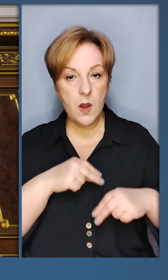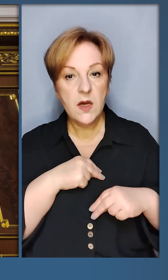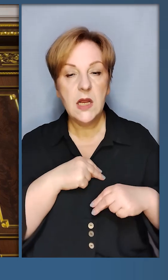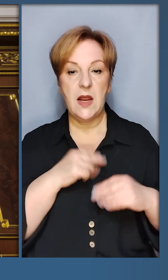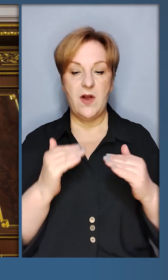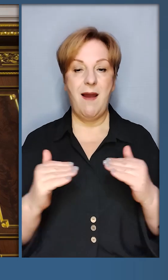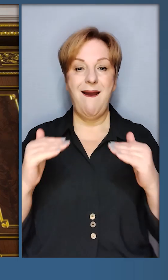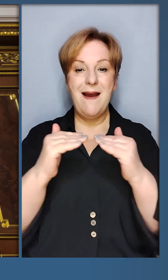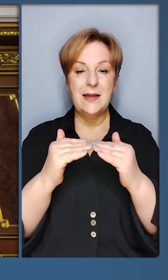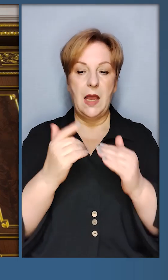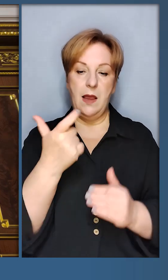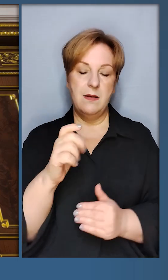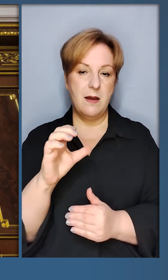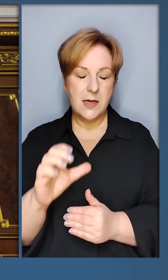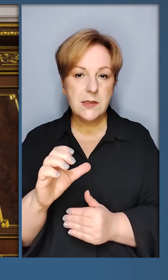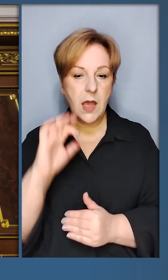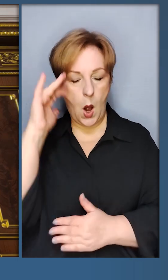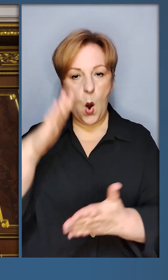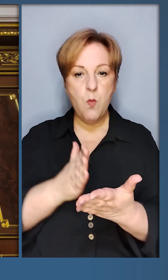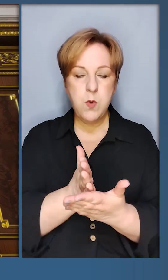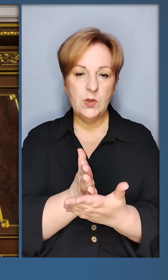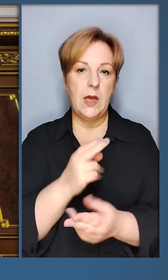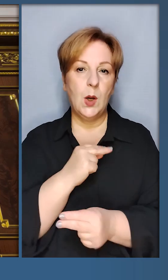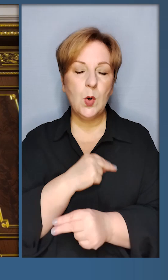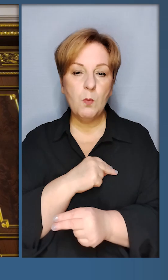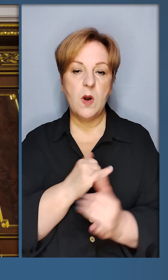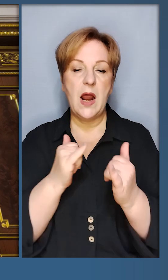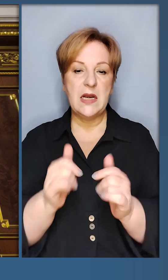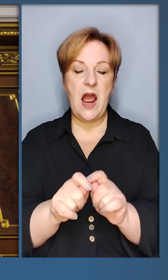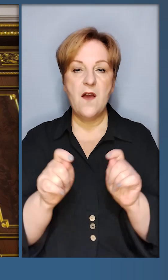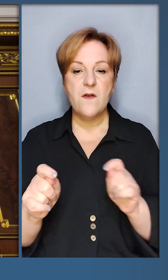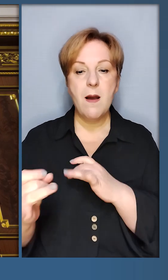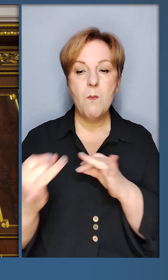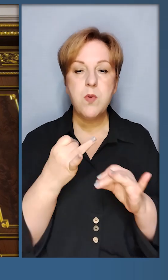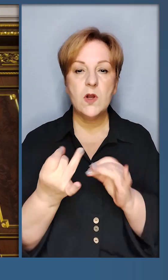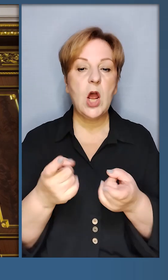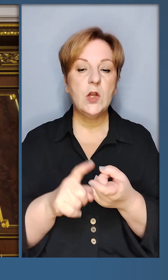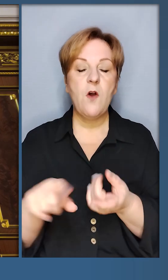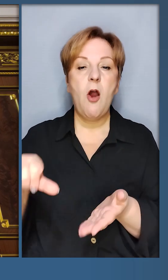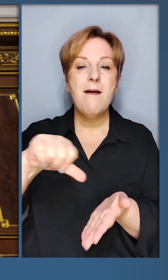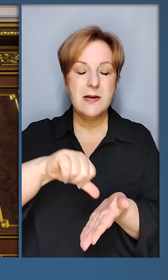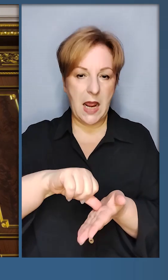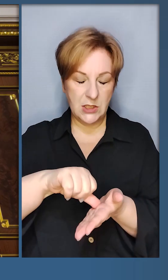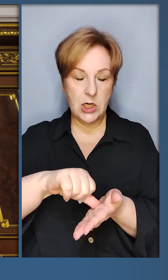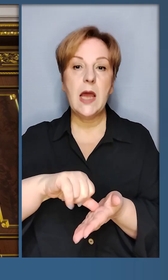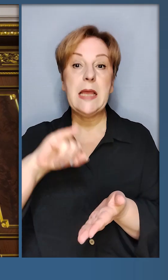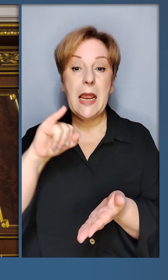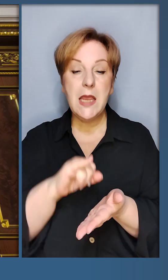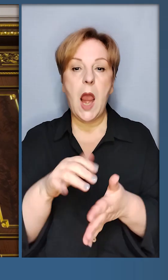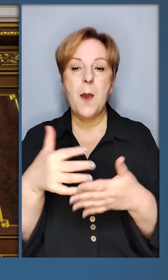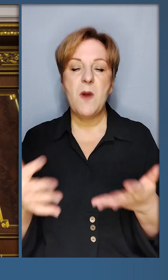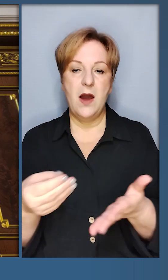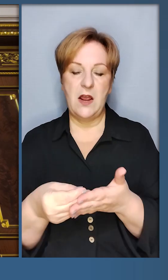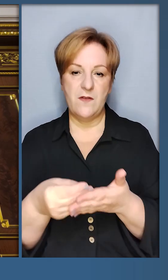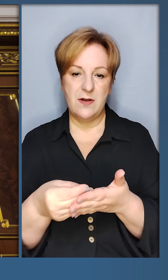співпрацю на рівні ЄС і політичну роботу для відкриття переговорів щодо членства і